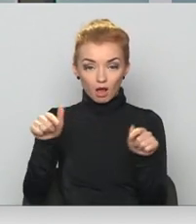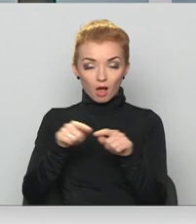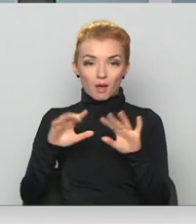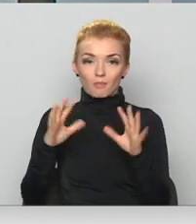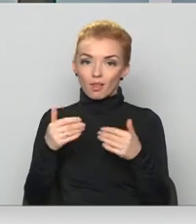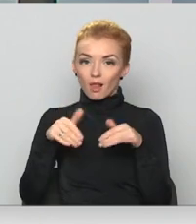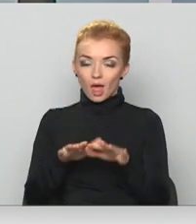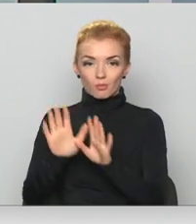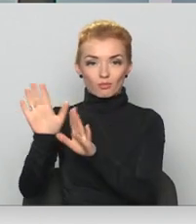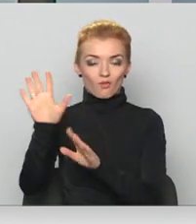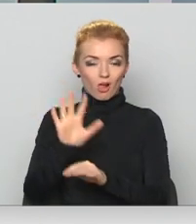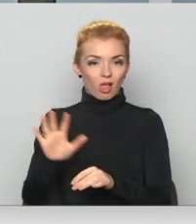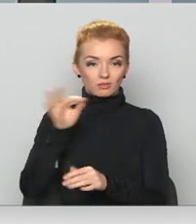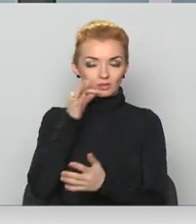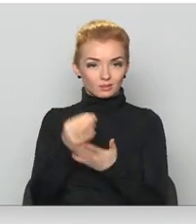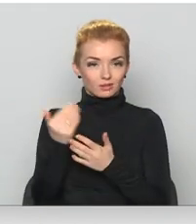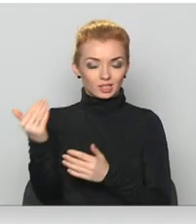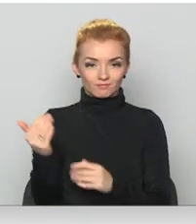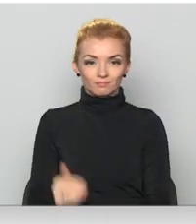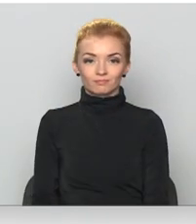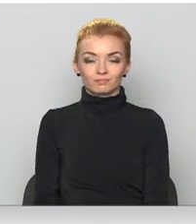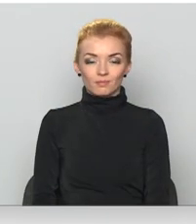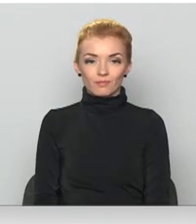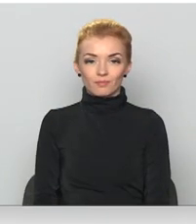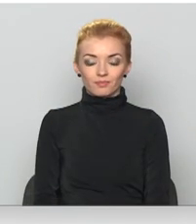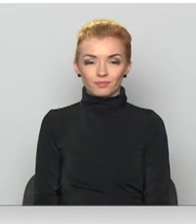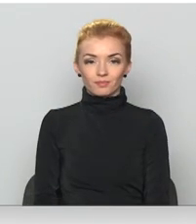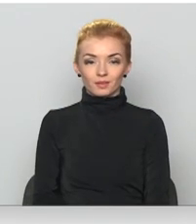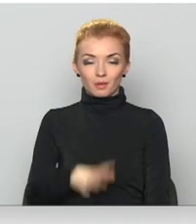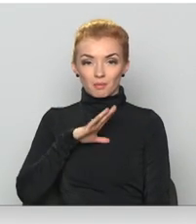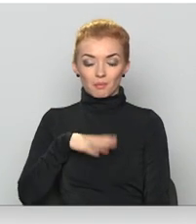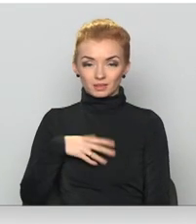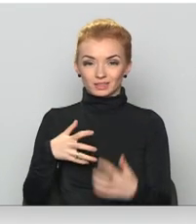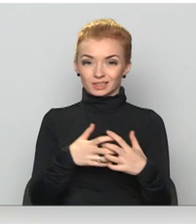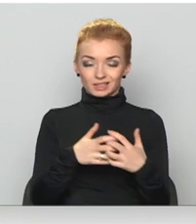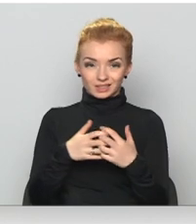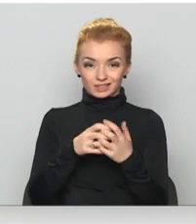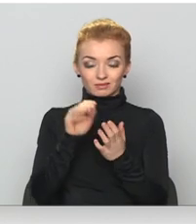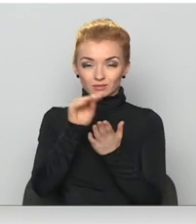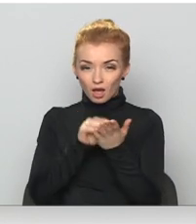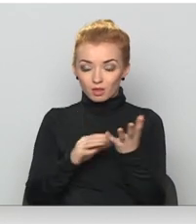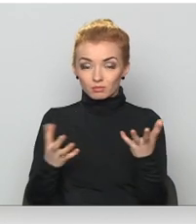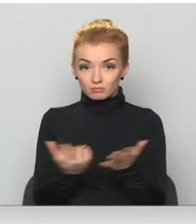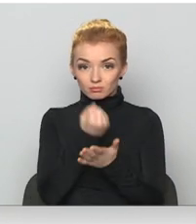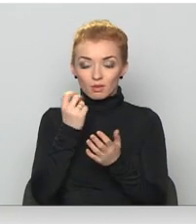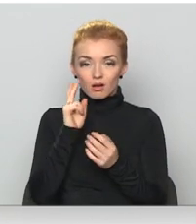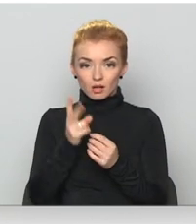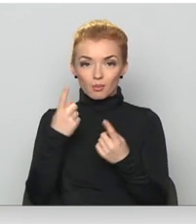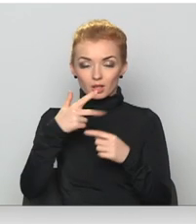Par to atstāta valsts pārziņā. Pēc izlauža un azartu spēļu inspekcijas datiem Latvijā pašlaik ir